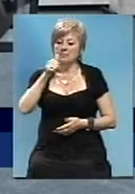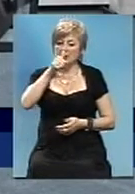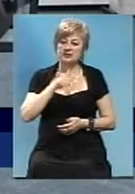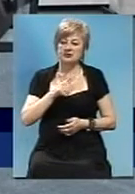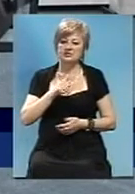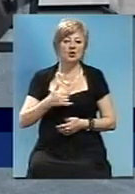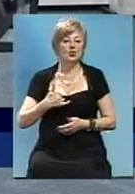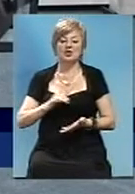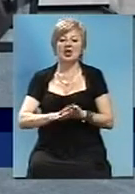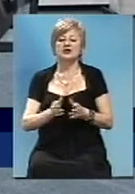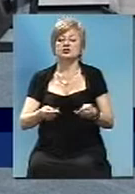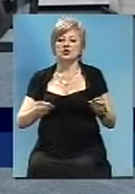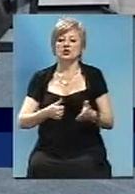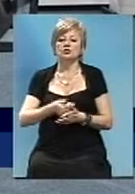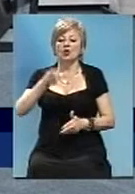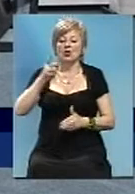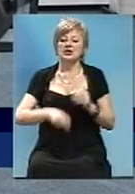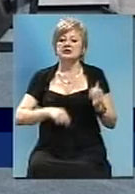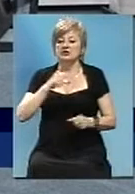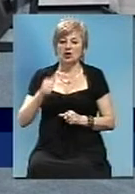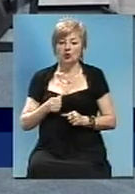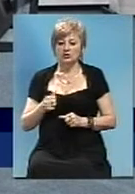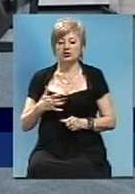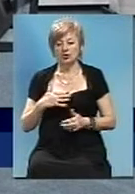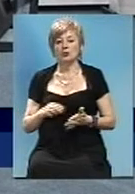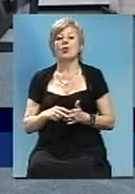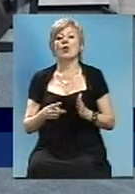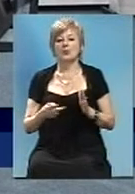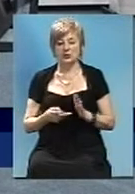договори заключені до кінця року, але ми плануємо